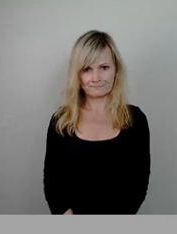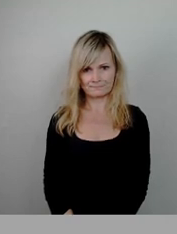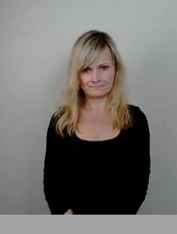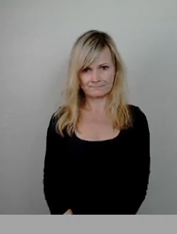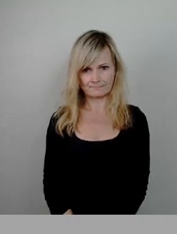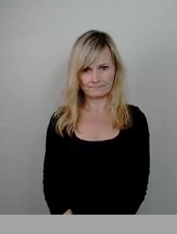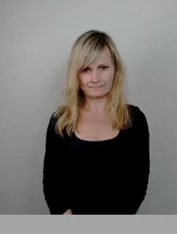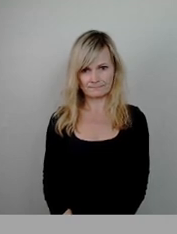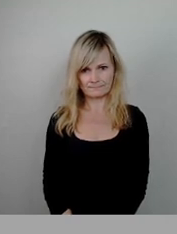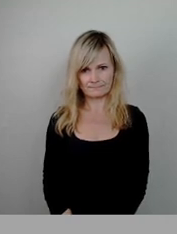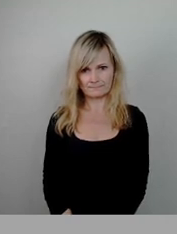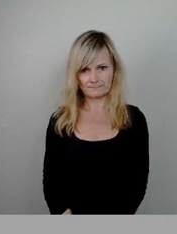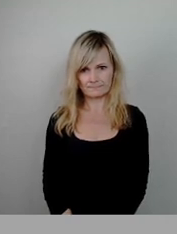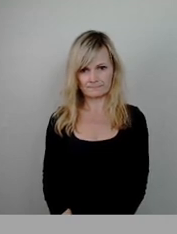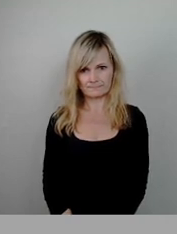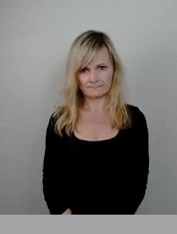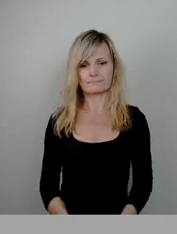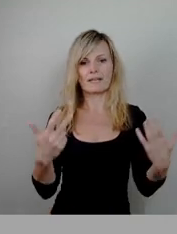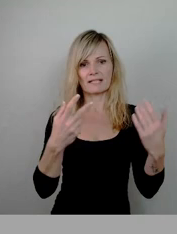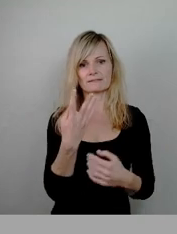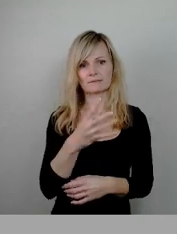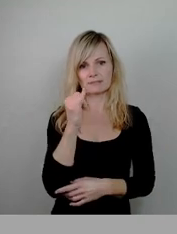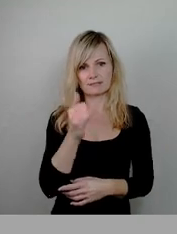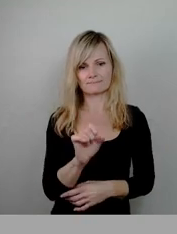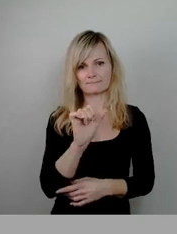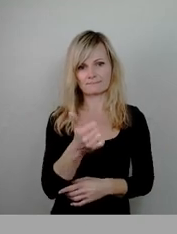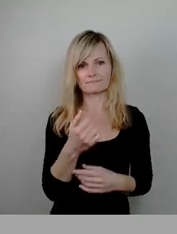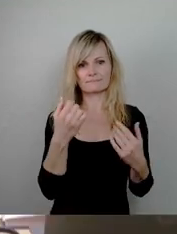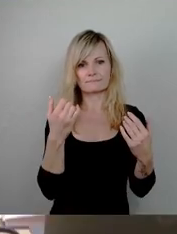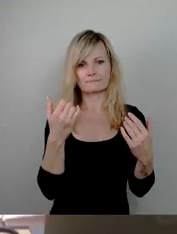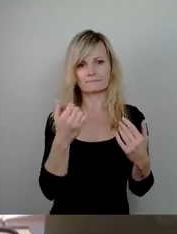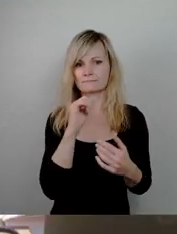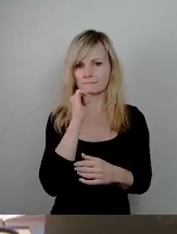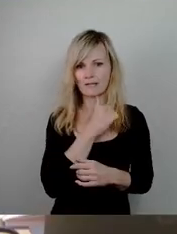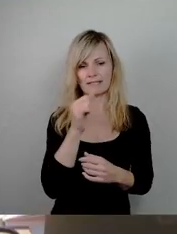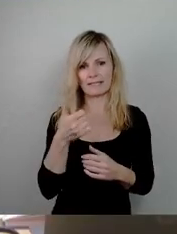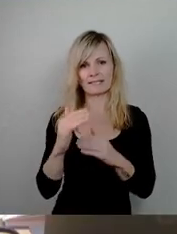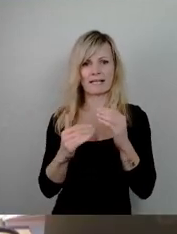Bei 48 A11 9 eine Enthaltung so bestätigt. Vielen Dank.